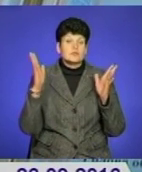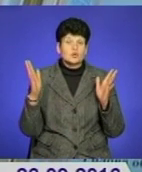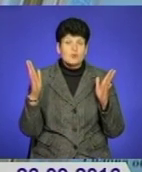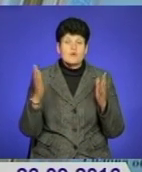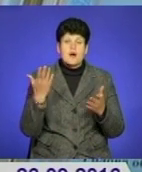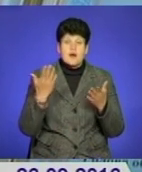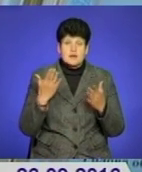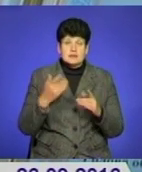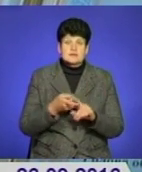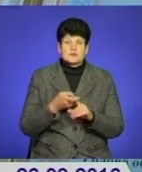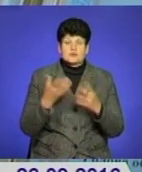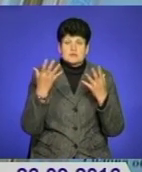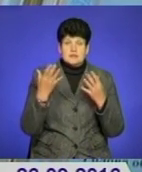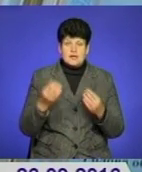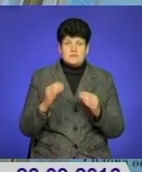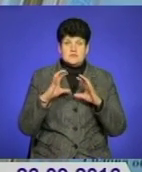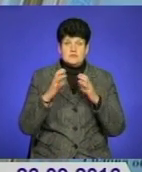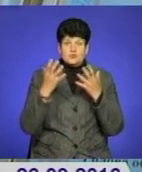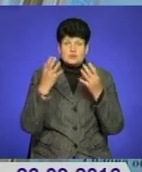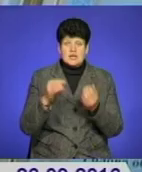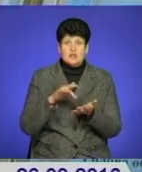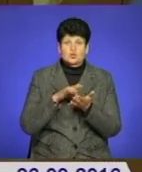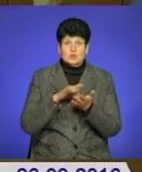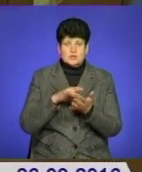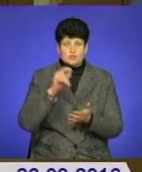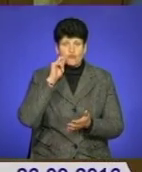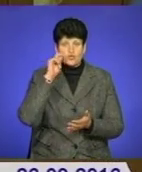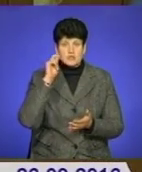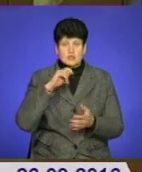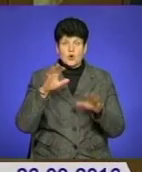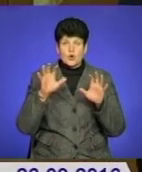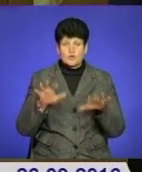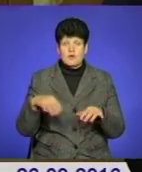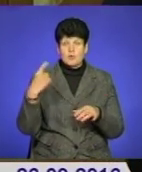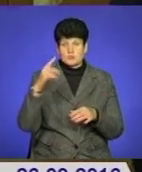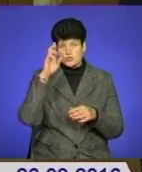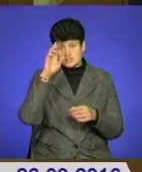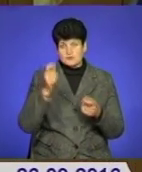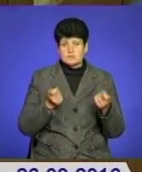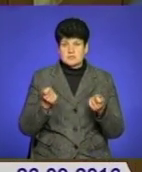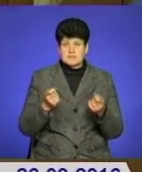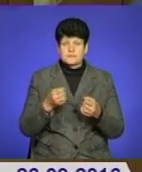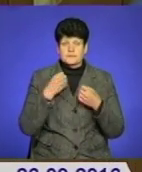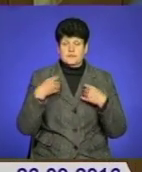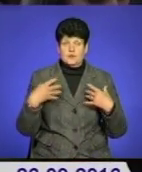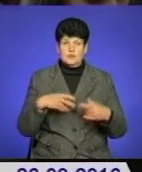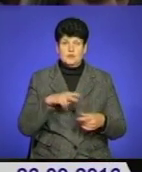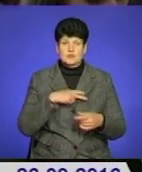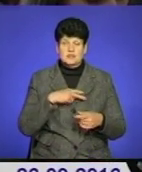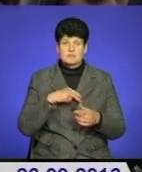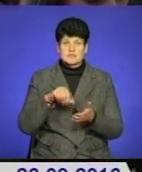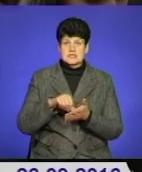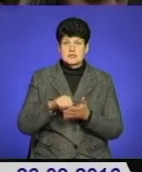А з нагоди Всесвітнього дня туризму та Дня туризму в Україні голова облдержадміністрації урочисто нагородив представників